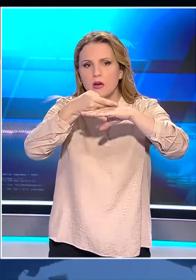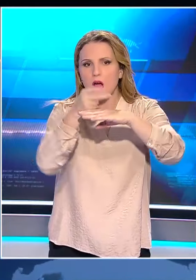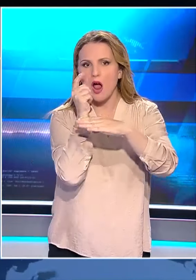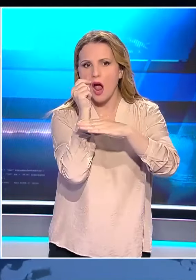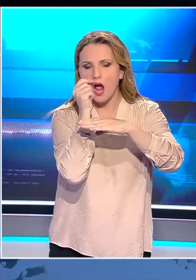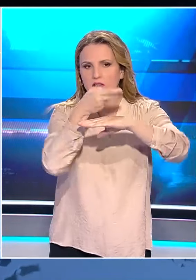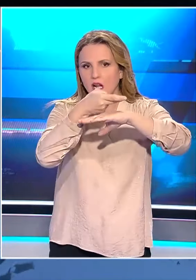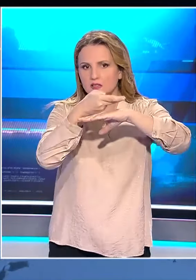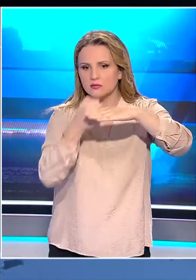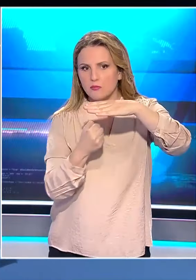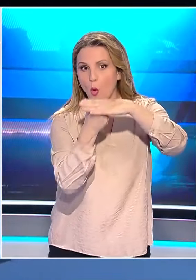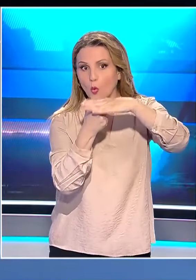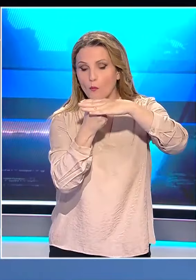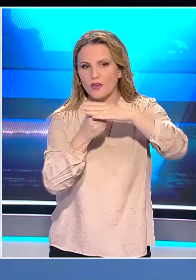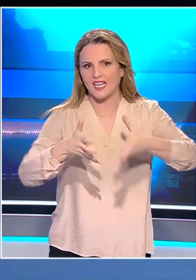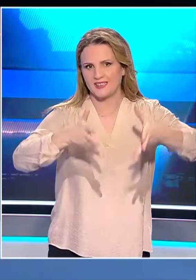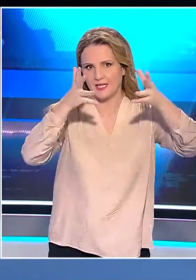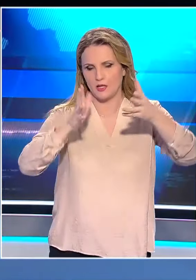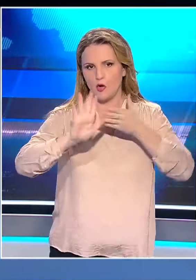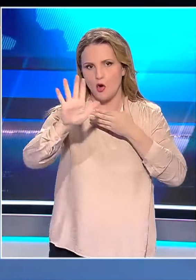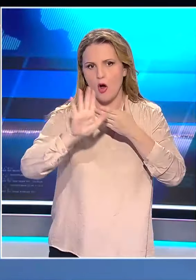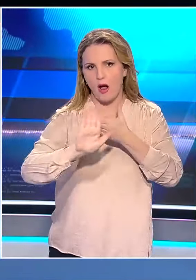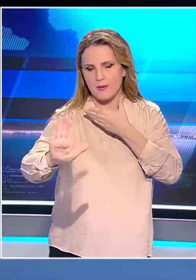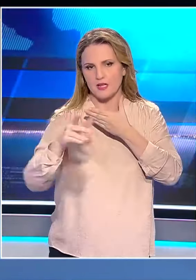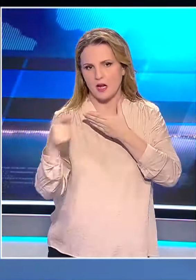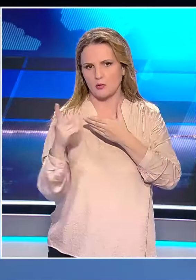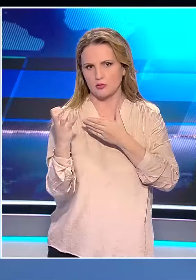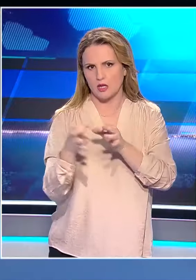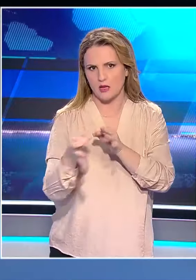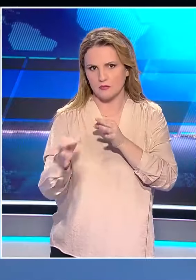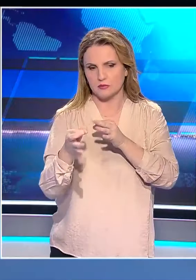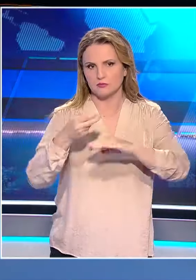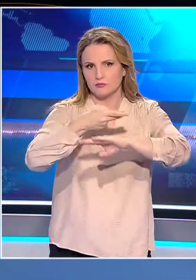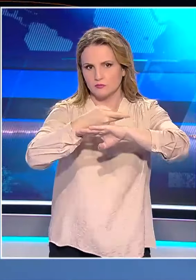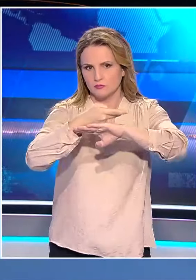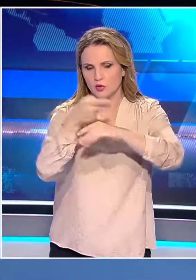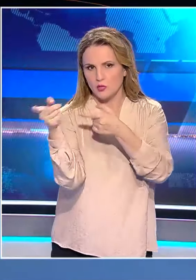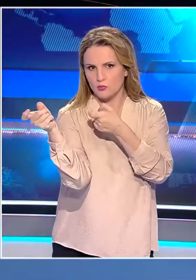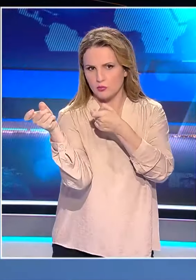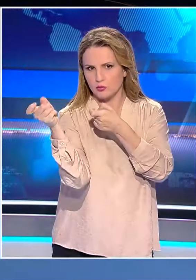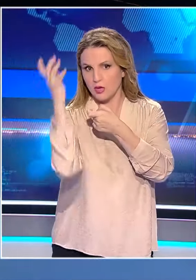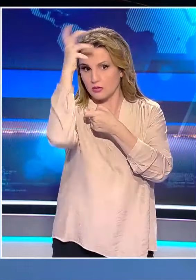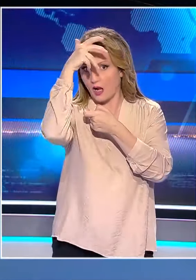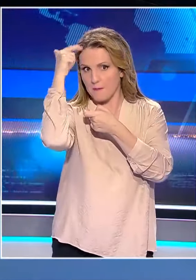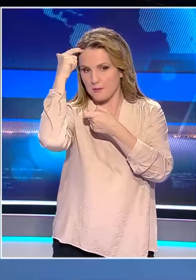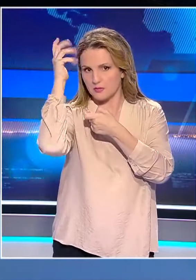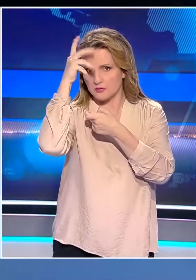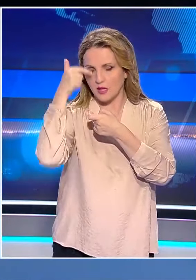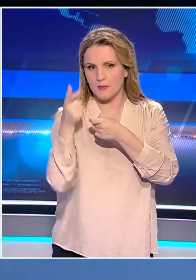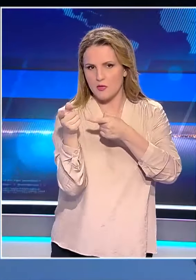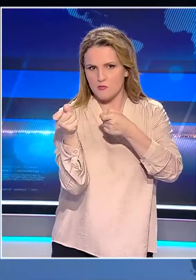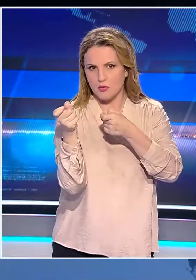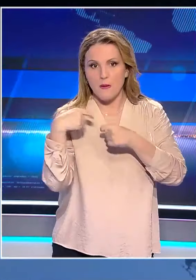Ο δράστης είχε στηθεί στην οροφή ενός κτηρίου περίπου 140 μέτρα μακριά και σημάδευε τον τραμπ με τον τουφέγη του. Δευτερόλεπτα μετά, ο δράστης